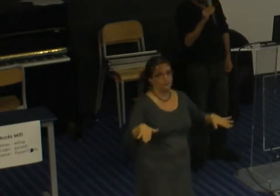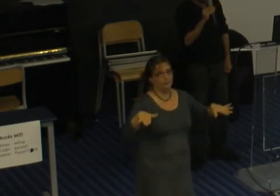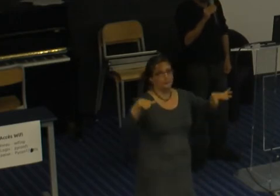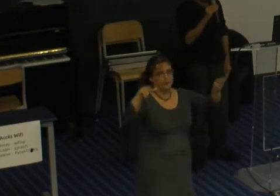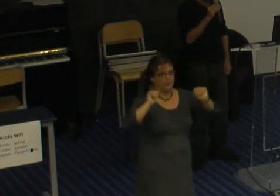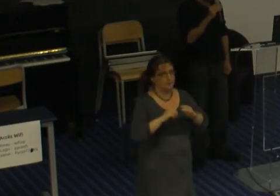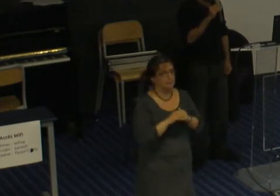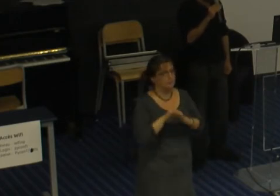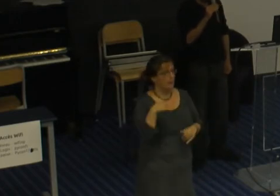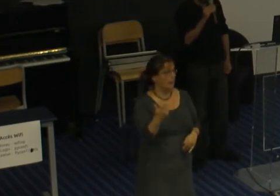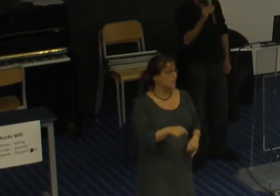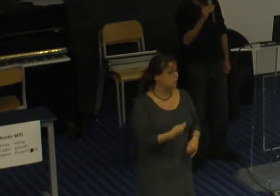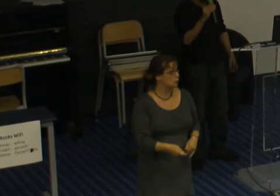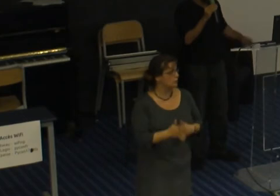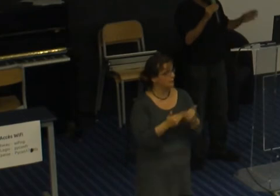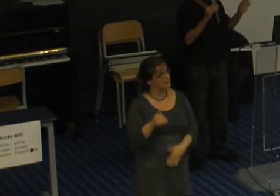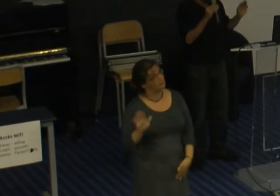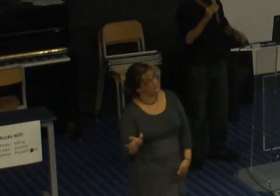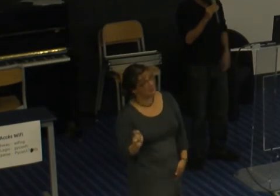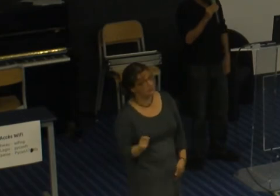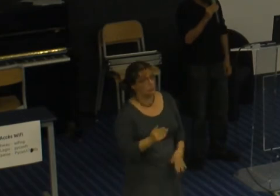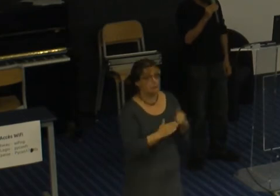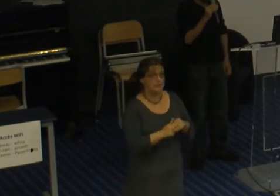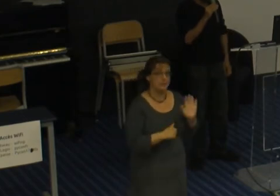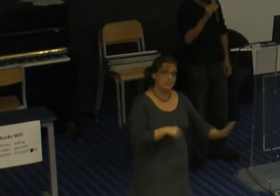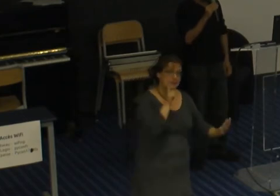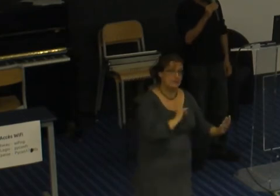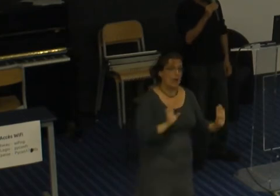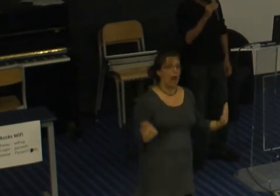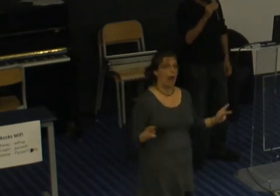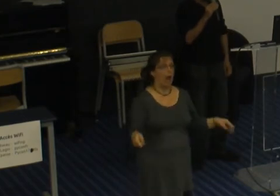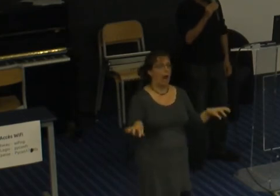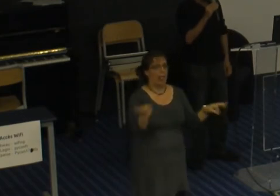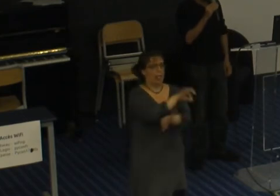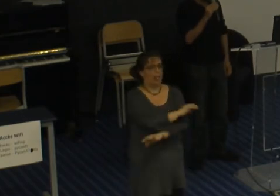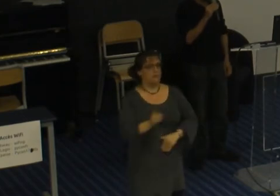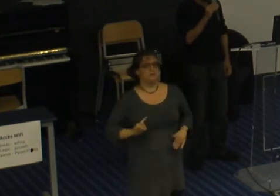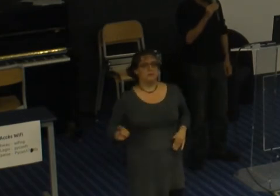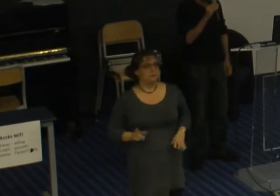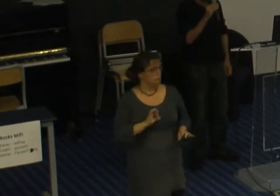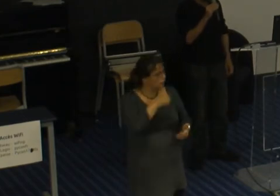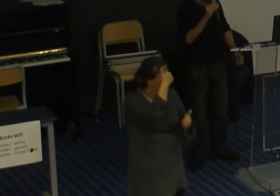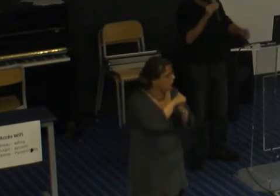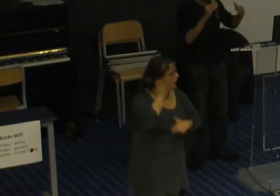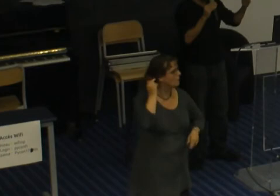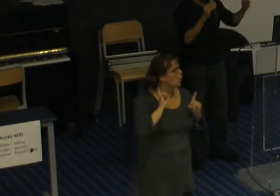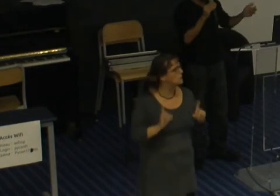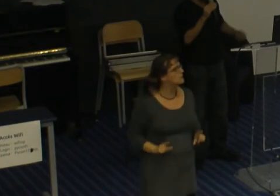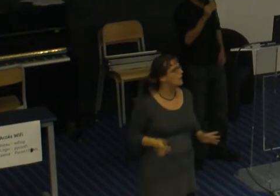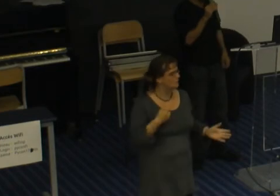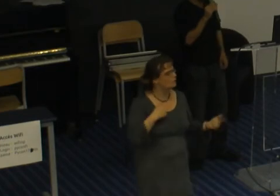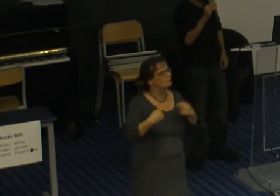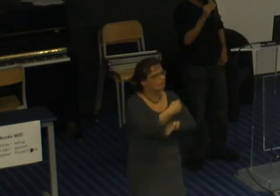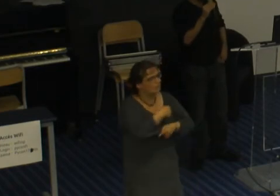métiers pour garçons des métiers pour filles entre guillemets ah moi je me rappelle il y avait quand j'étais au lycée qu'on parlait beaucoup d